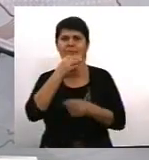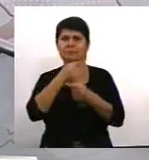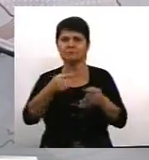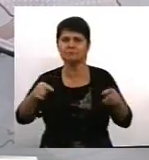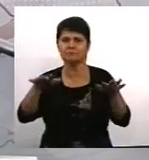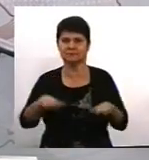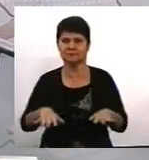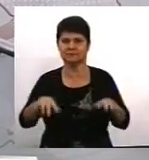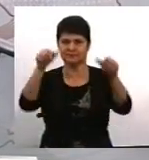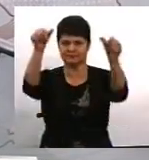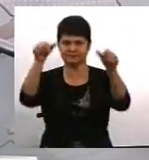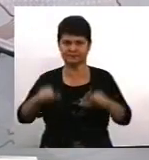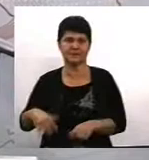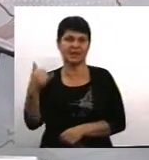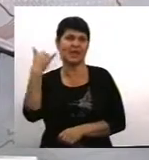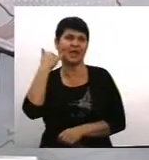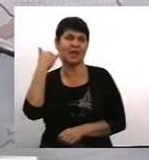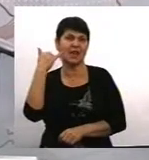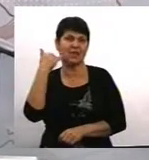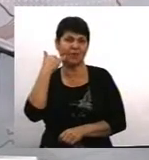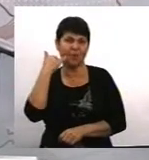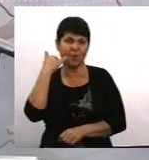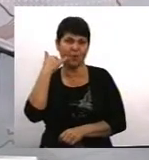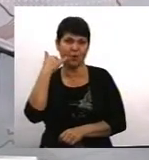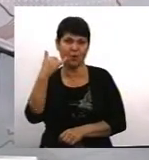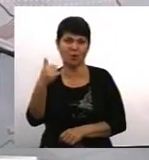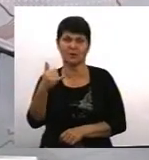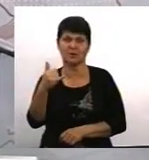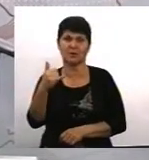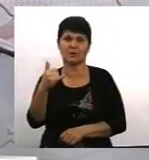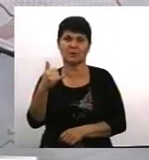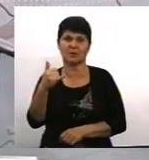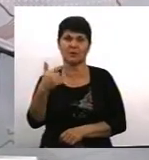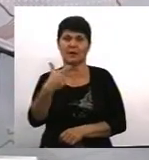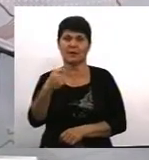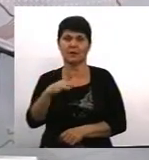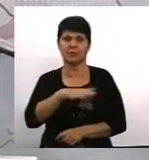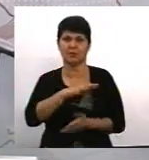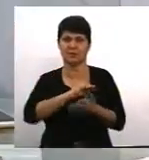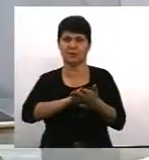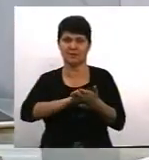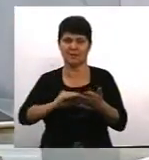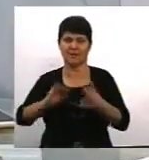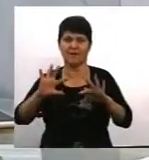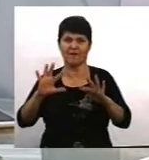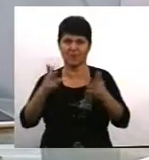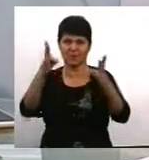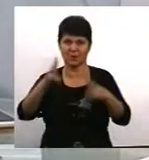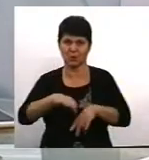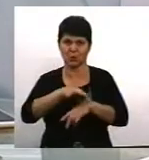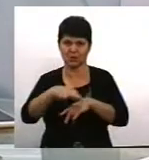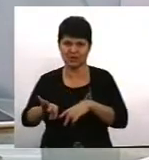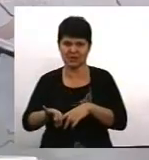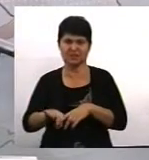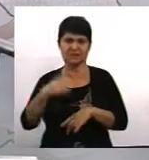висів телефончик, якась афішка з телефоном, де чітко було написано, у випадку насильства звертаєтесь туди-ту-туди-ту,